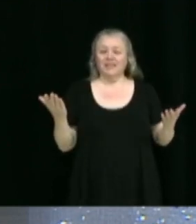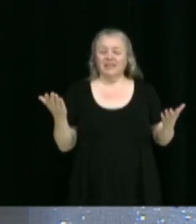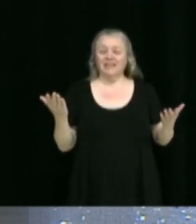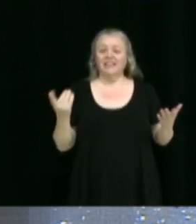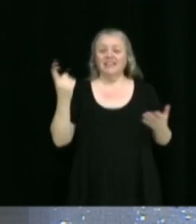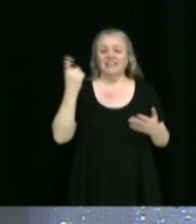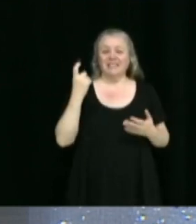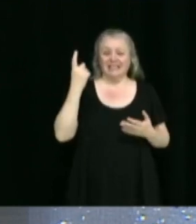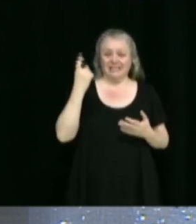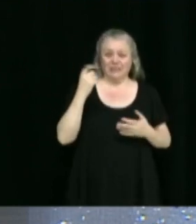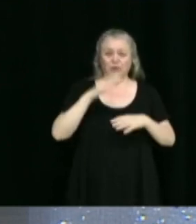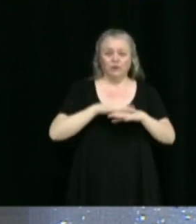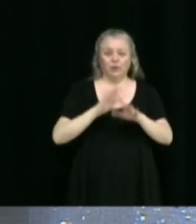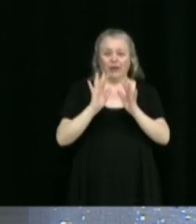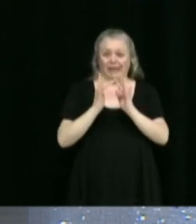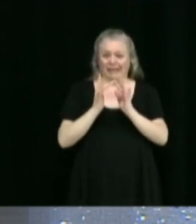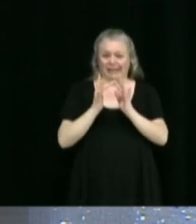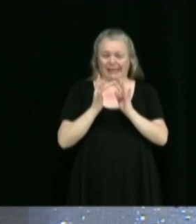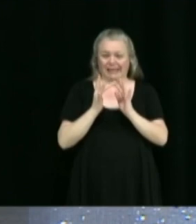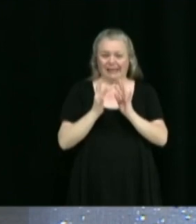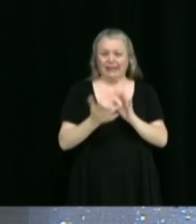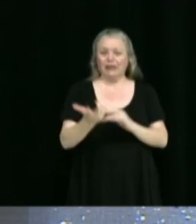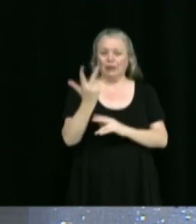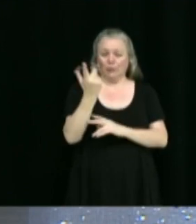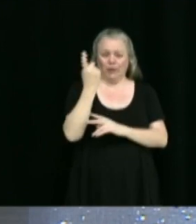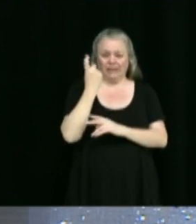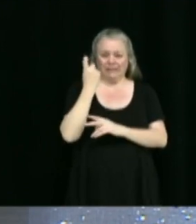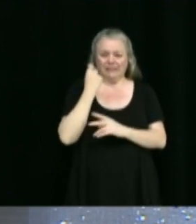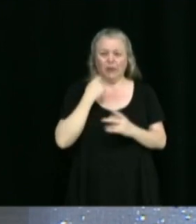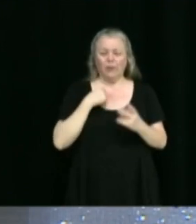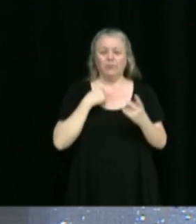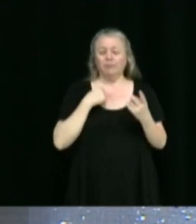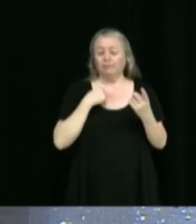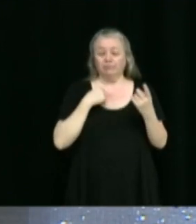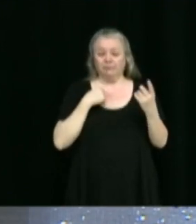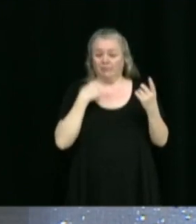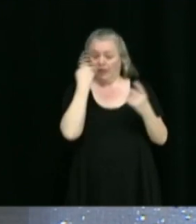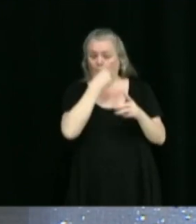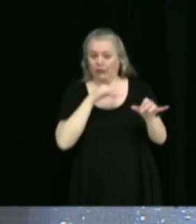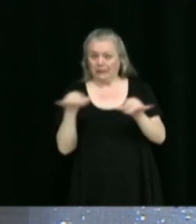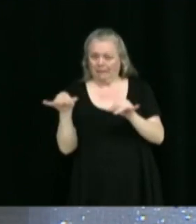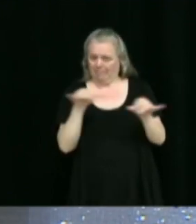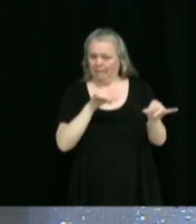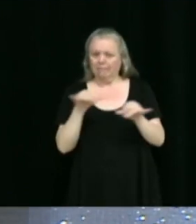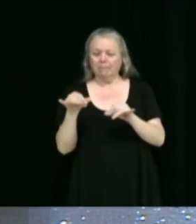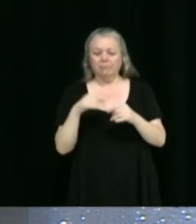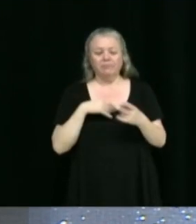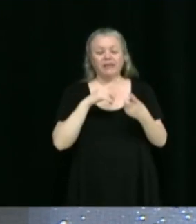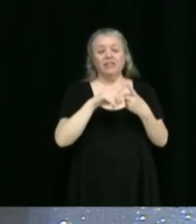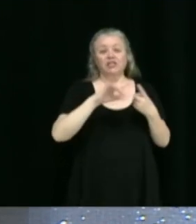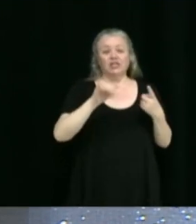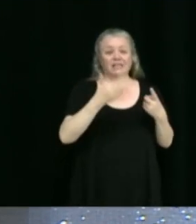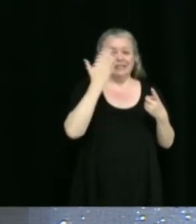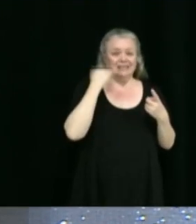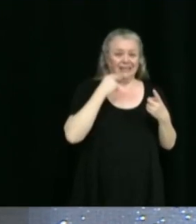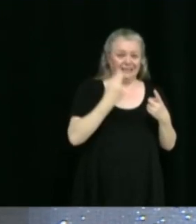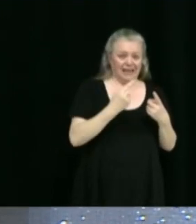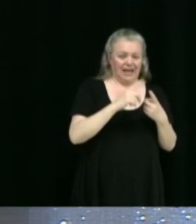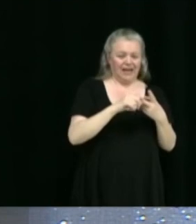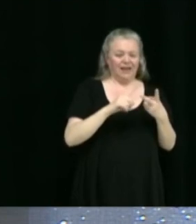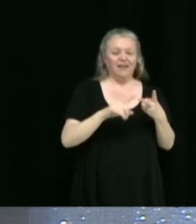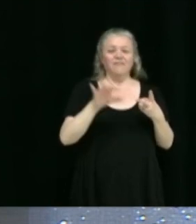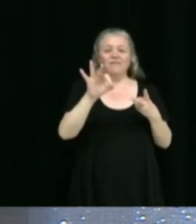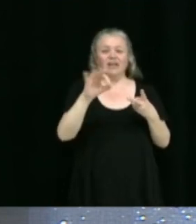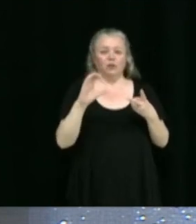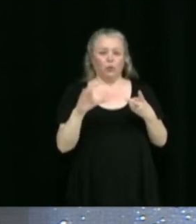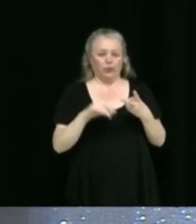reçu des questions en ligne. Trois questions, en fait, qui se recoupent. Donc, de Jeannette Saint-Hilaire, de Fred